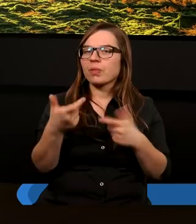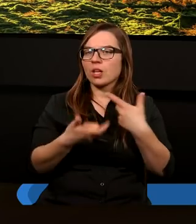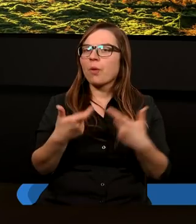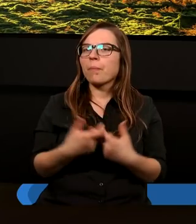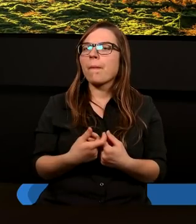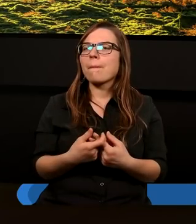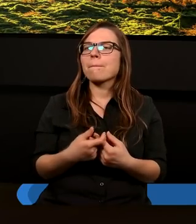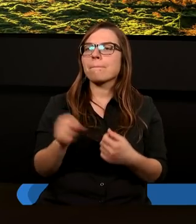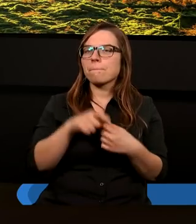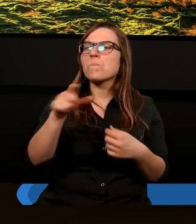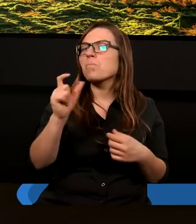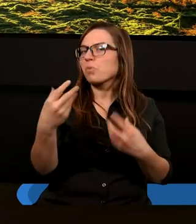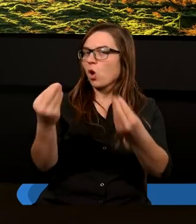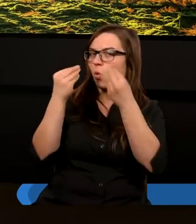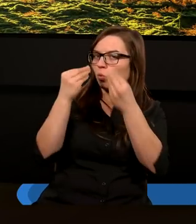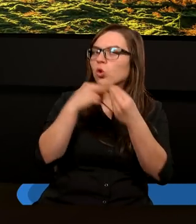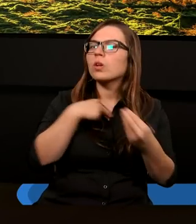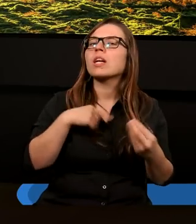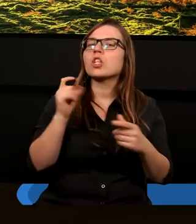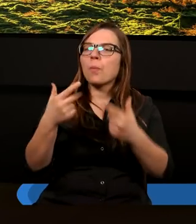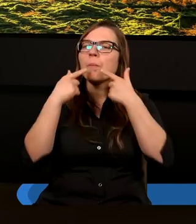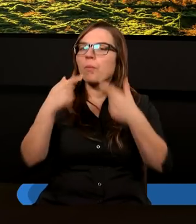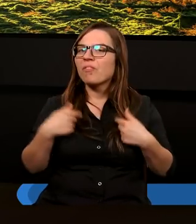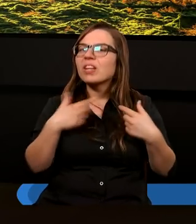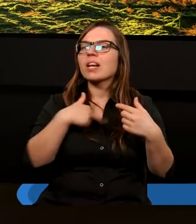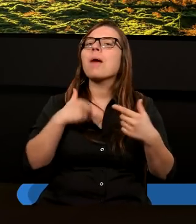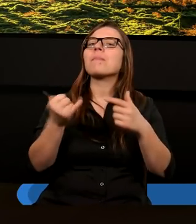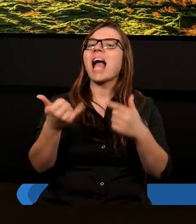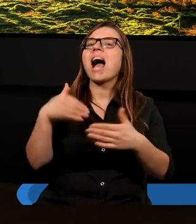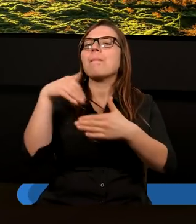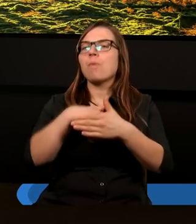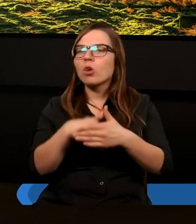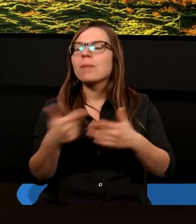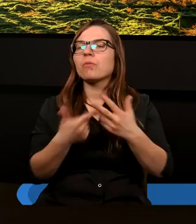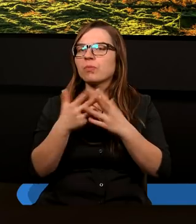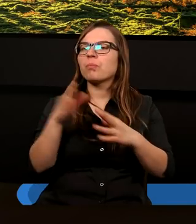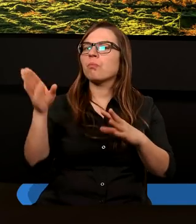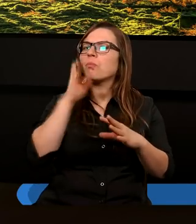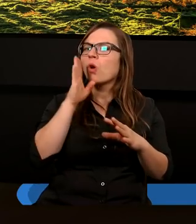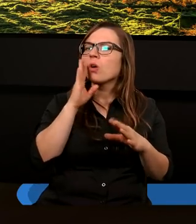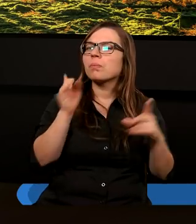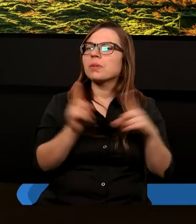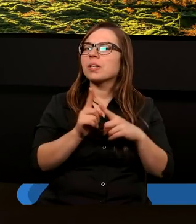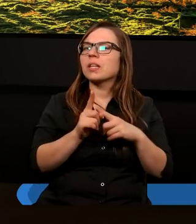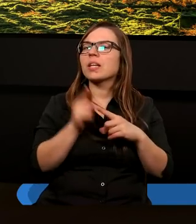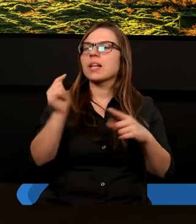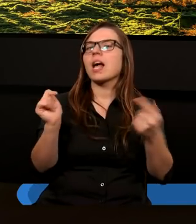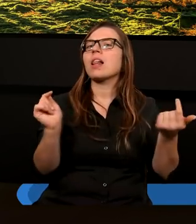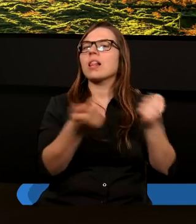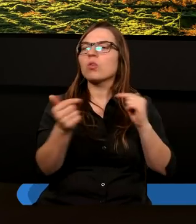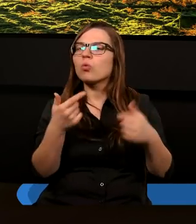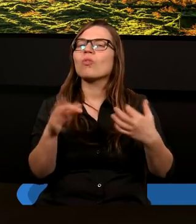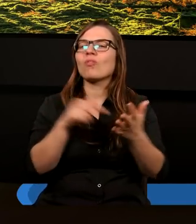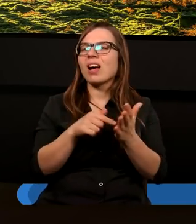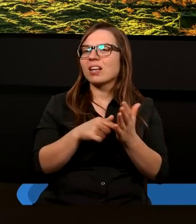do tego, czego nas nauczono, co nam powiedziano, jak powinniśmy postępować i najprawdopodobniej dużą część tej dyskusji właśnie